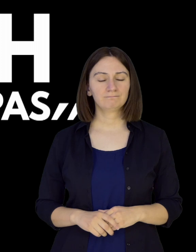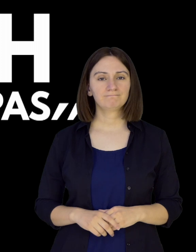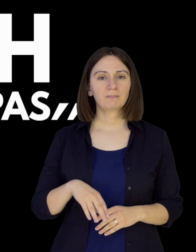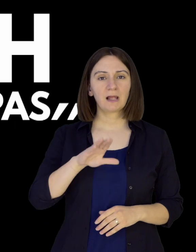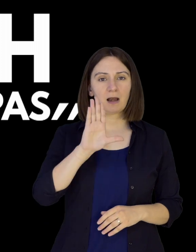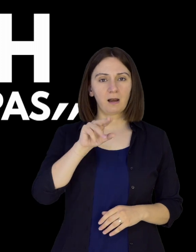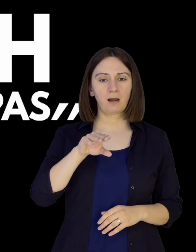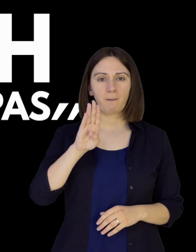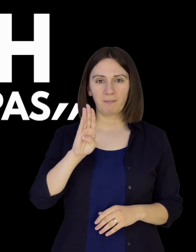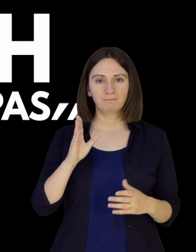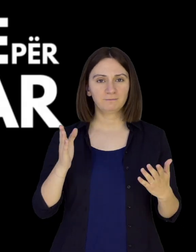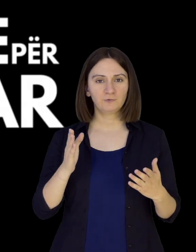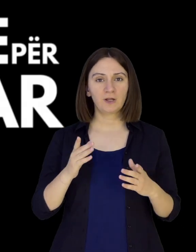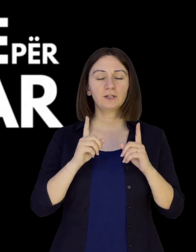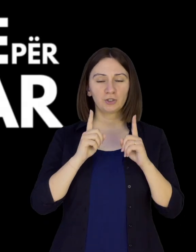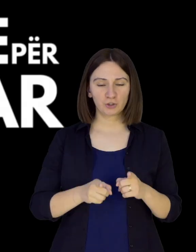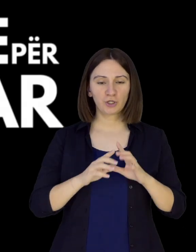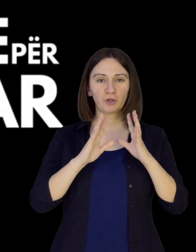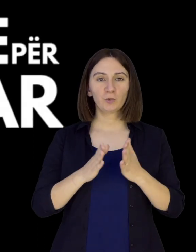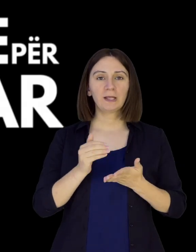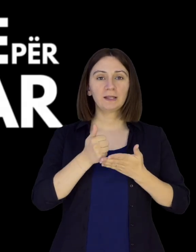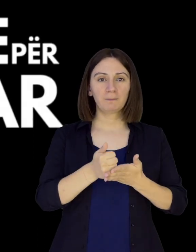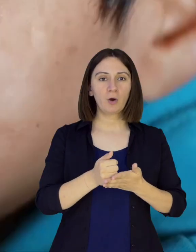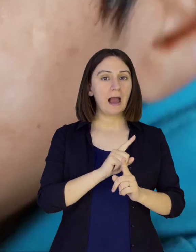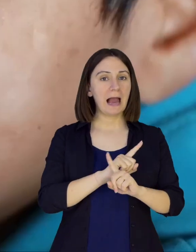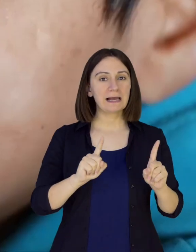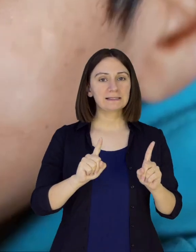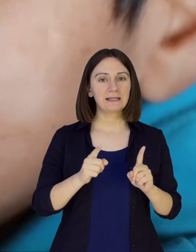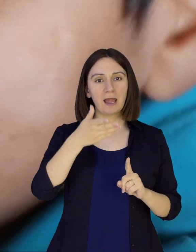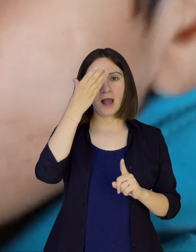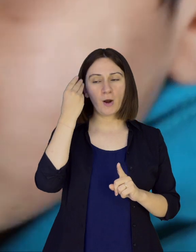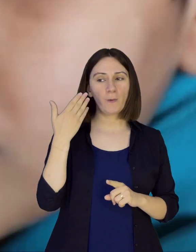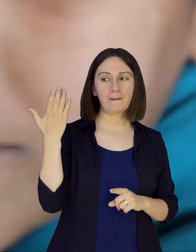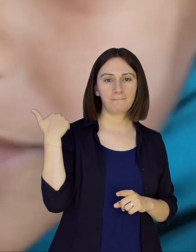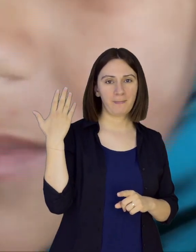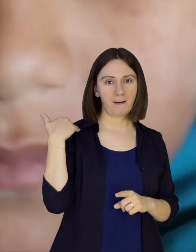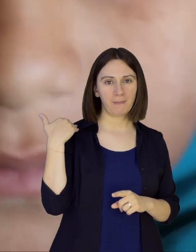As kushtë të mos mbetet pas, një thirje për të ndimuar njerëzit në nevoj.